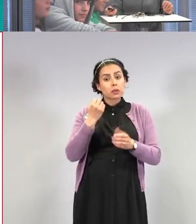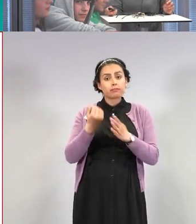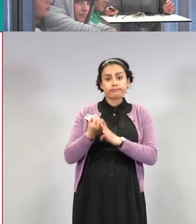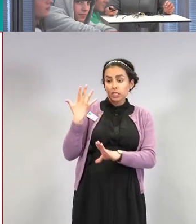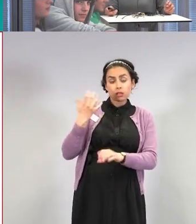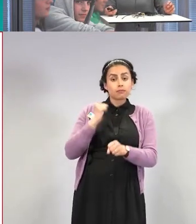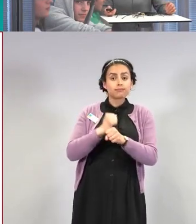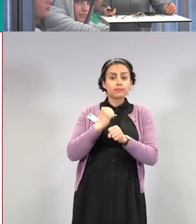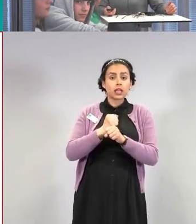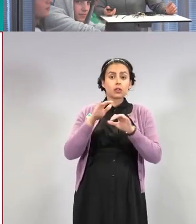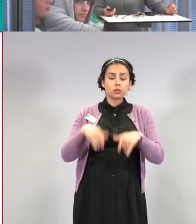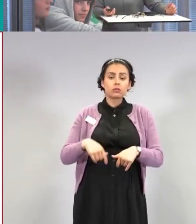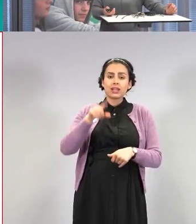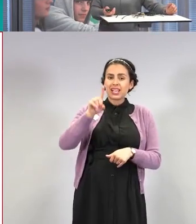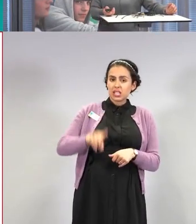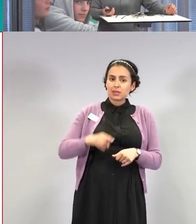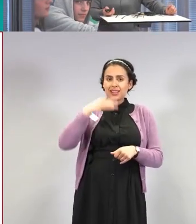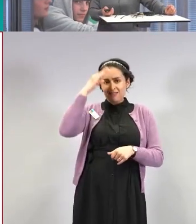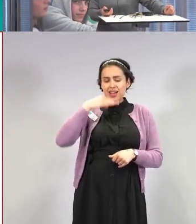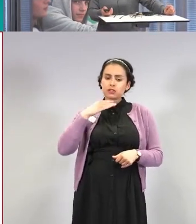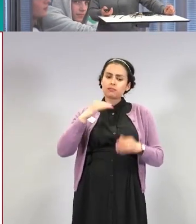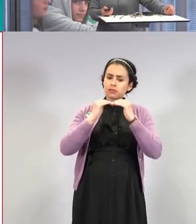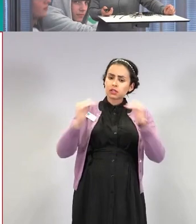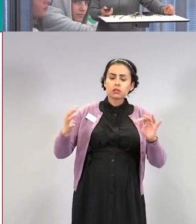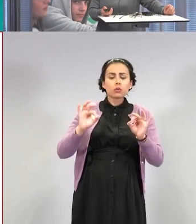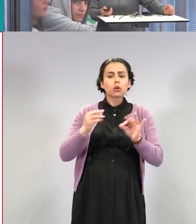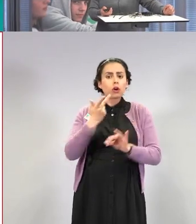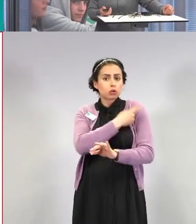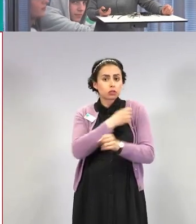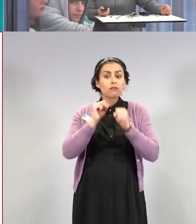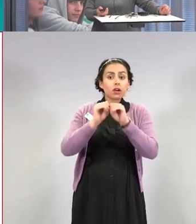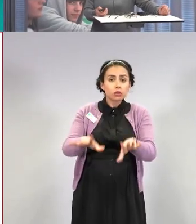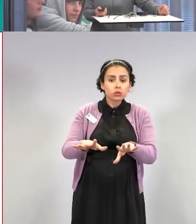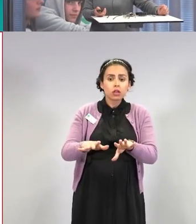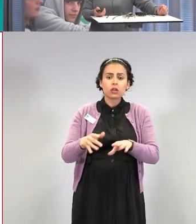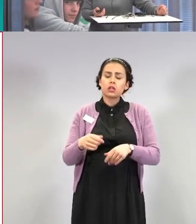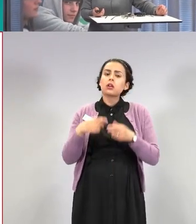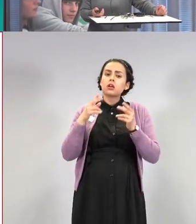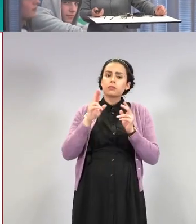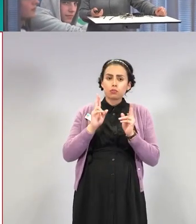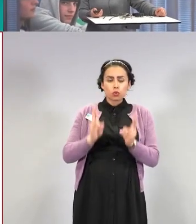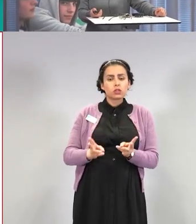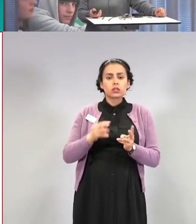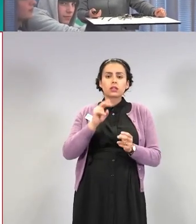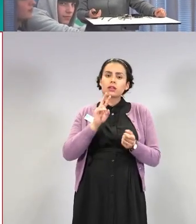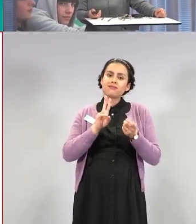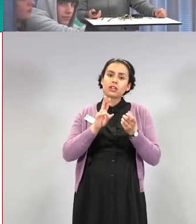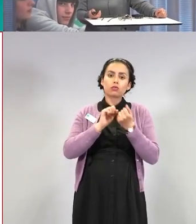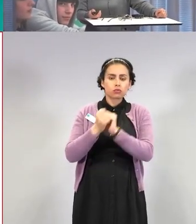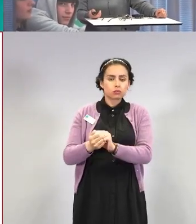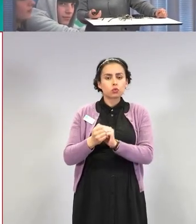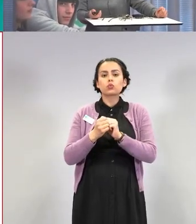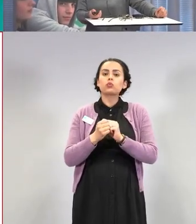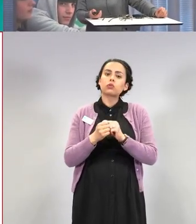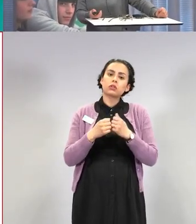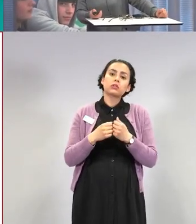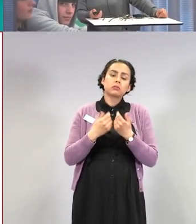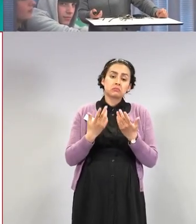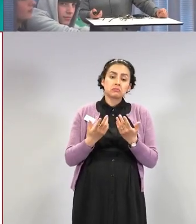Ensimmäinen on rokotteiden vaikuttavuus väestötasolla aiheuttavatko esimerkiksi muuntovirukset ison riskin uusille epidemia-aalloille.